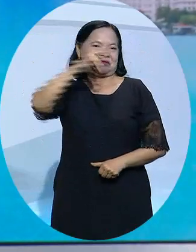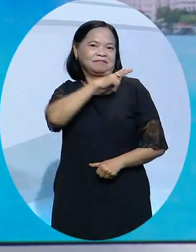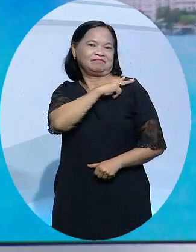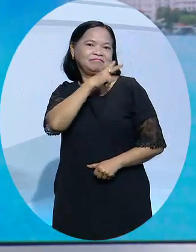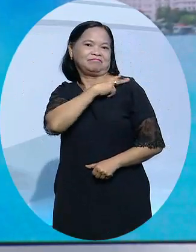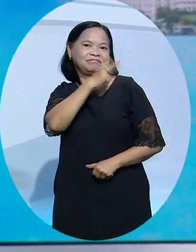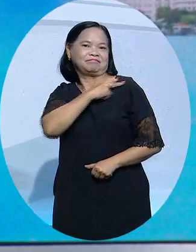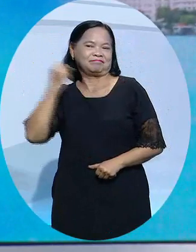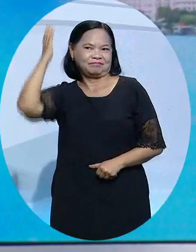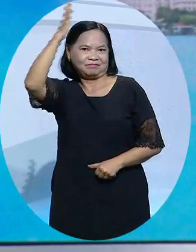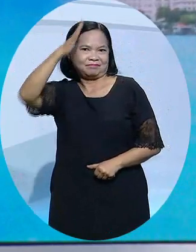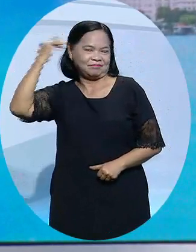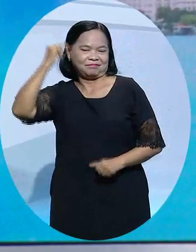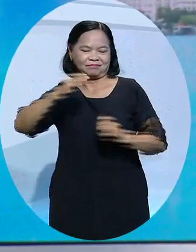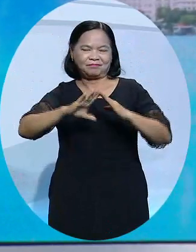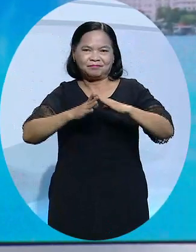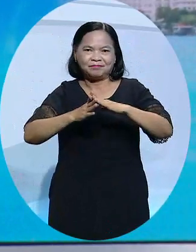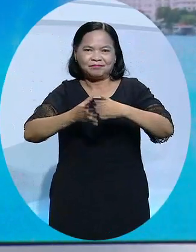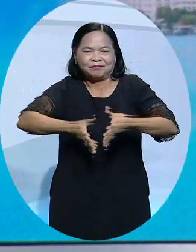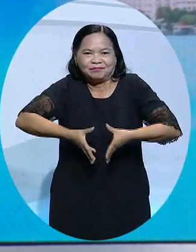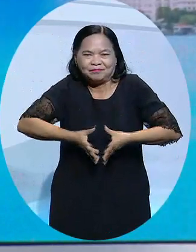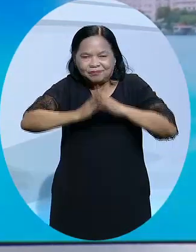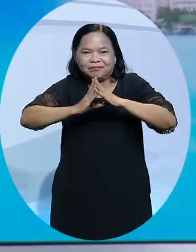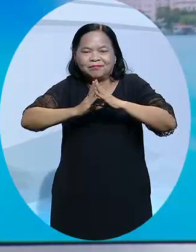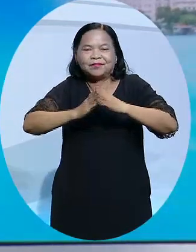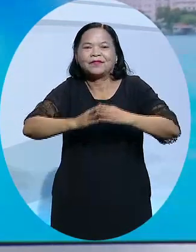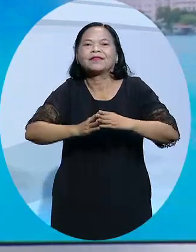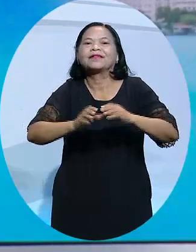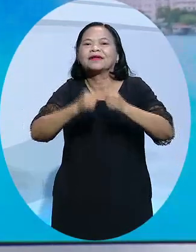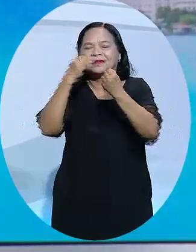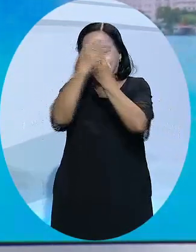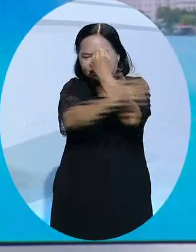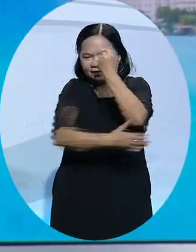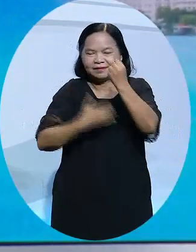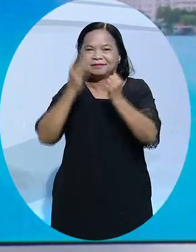quan trọng của Hội Doanh nhân Họ Bùi Việt Nam và Câu lạc bộ Doanh nhân các tỉnh, thành phố.